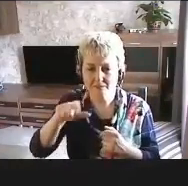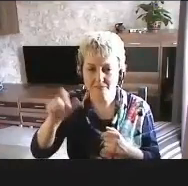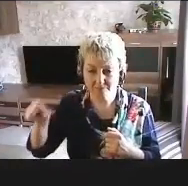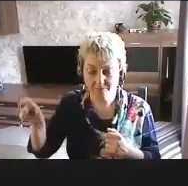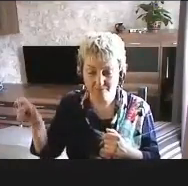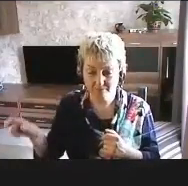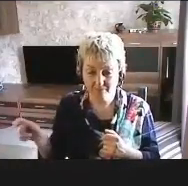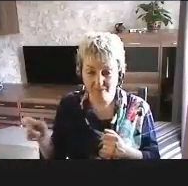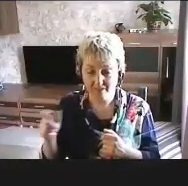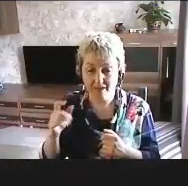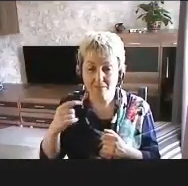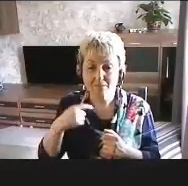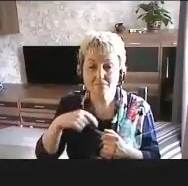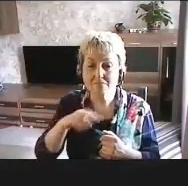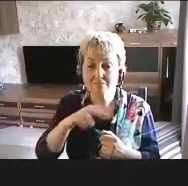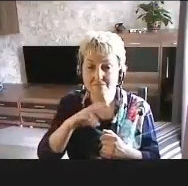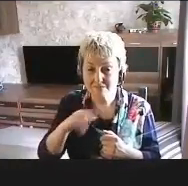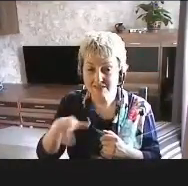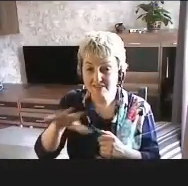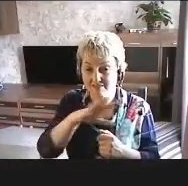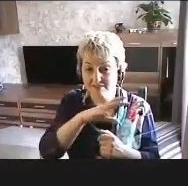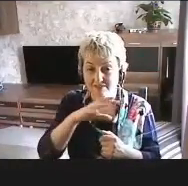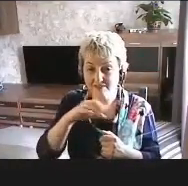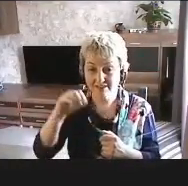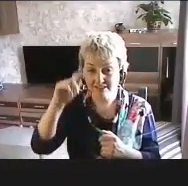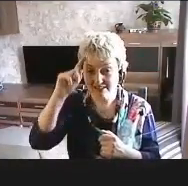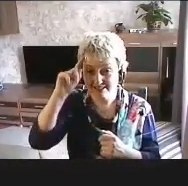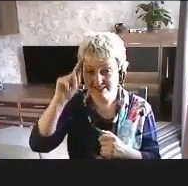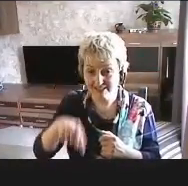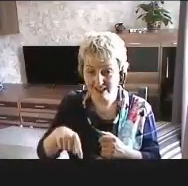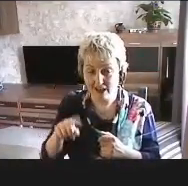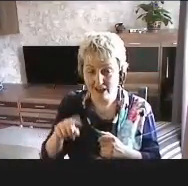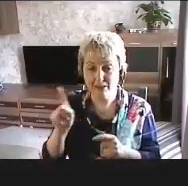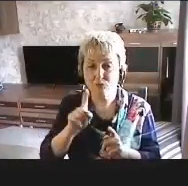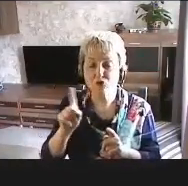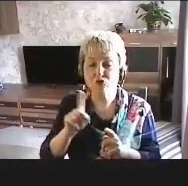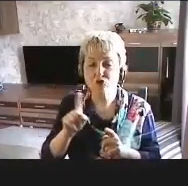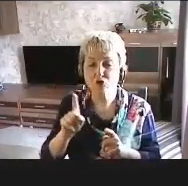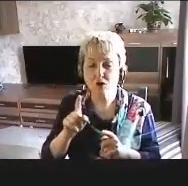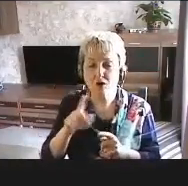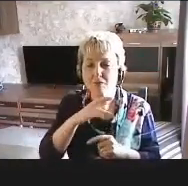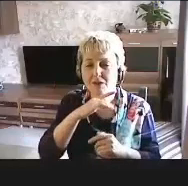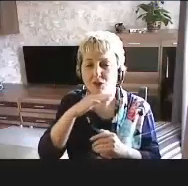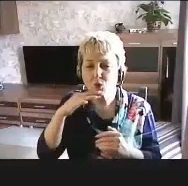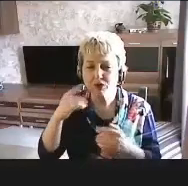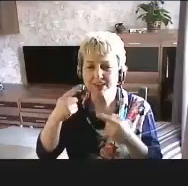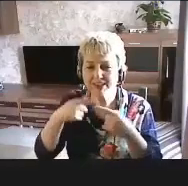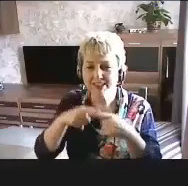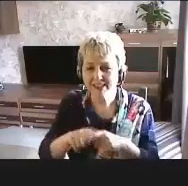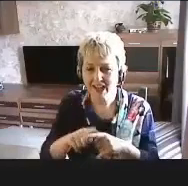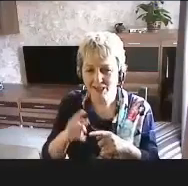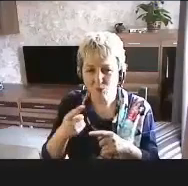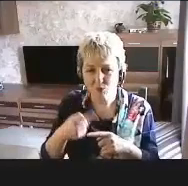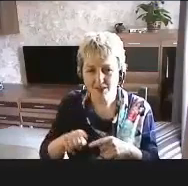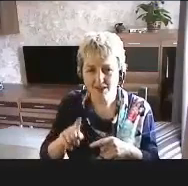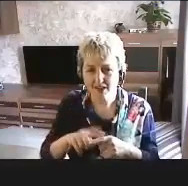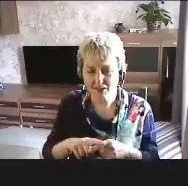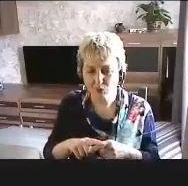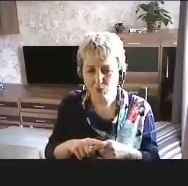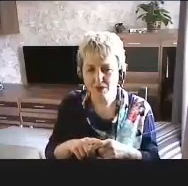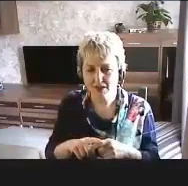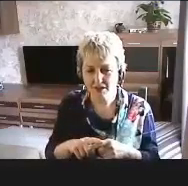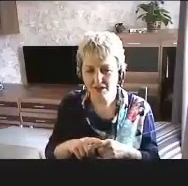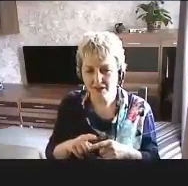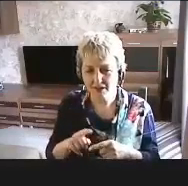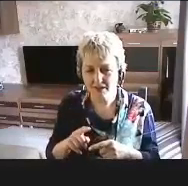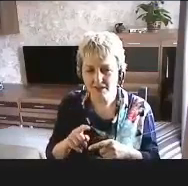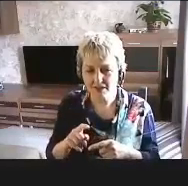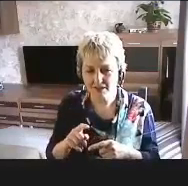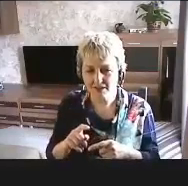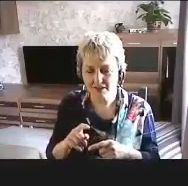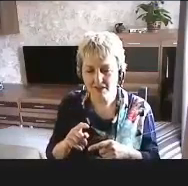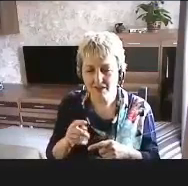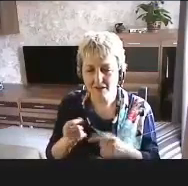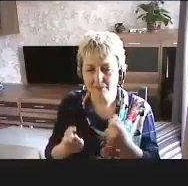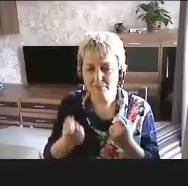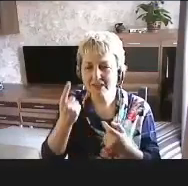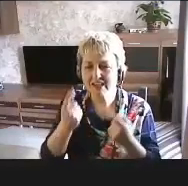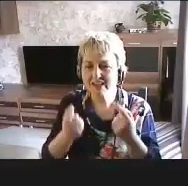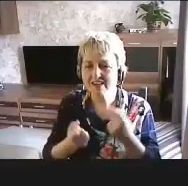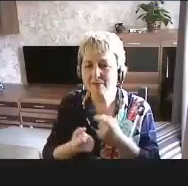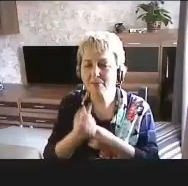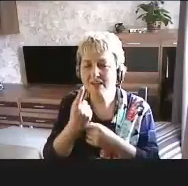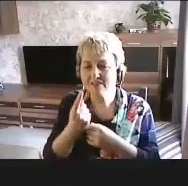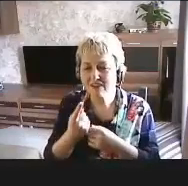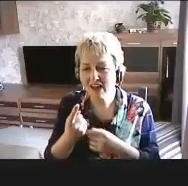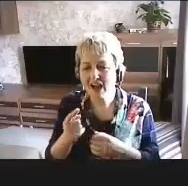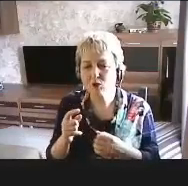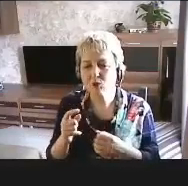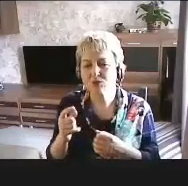Мы все с вами знаем, что многие технологии, которые появлялись и